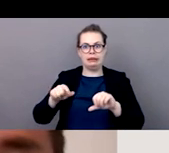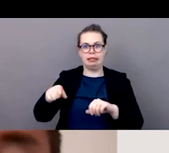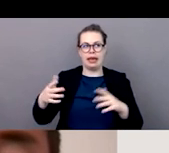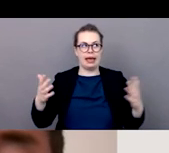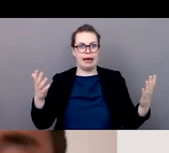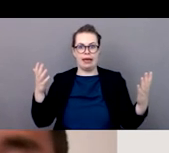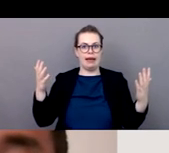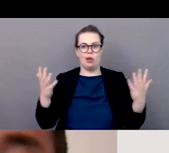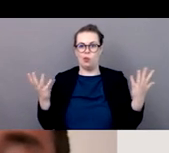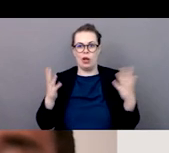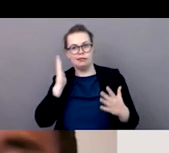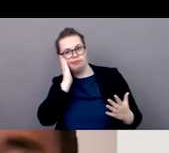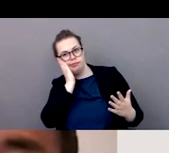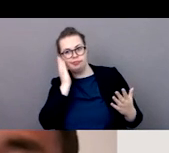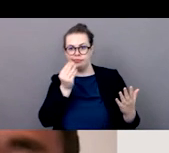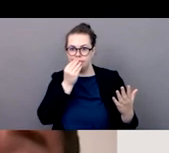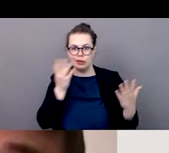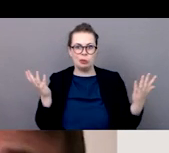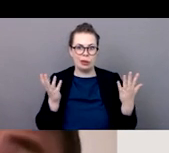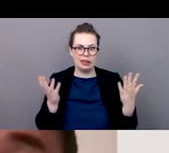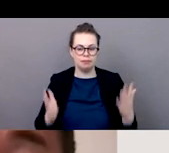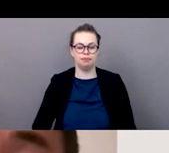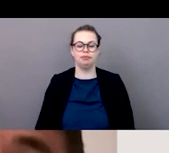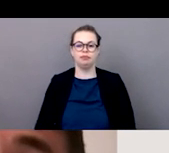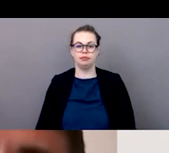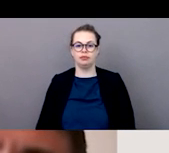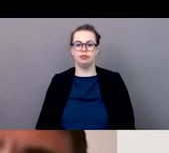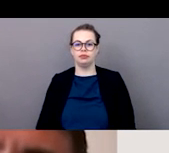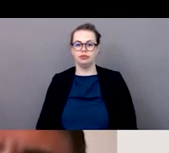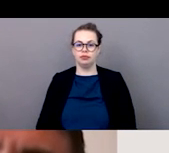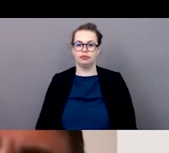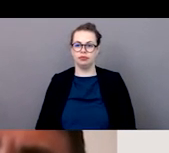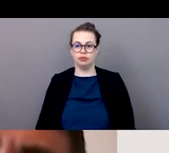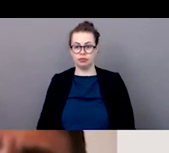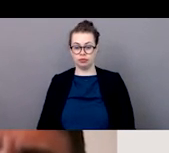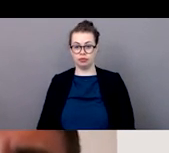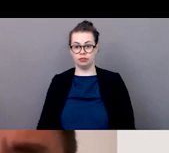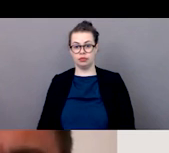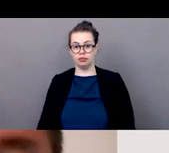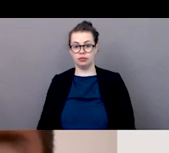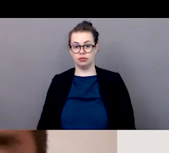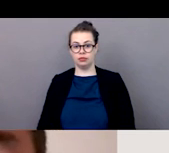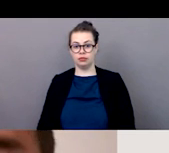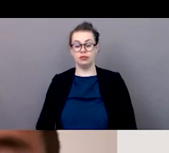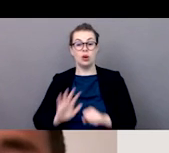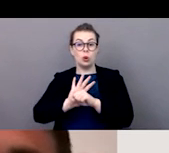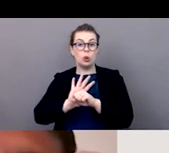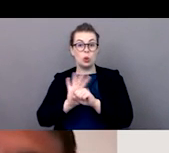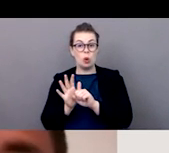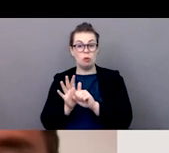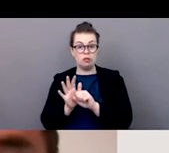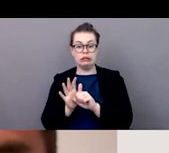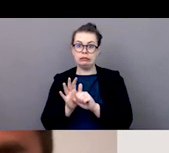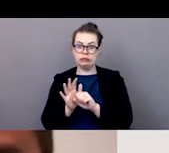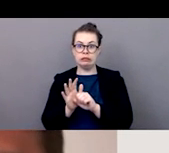d'émerger de cette pandémie que les choses sont en train de diminuer d'une manière graduelle disons